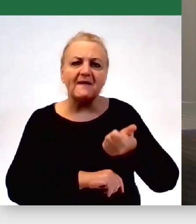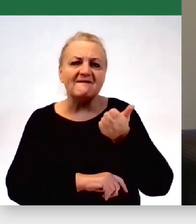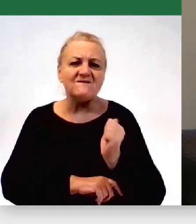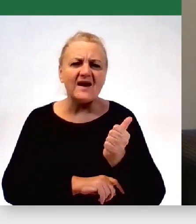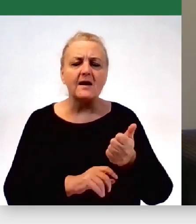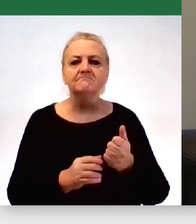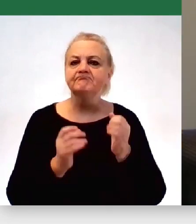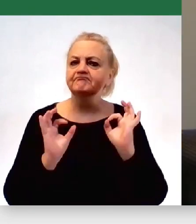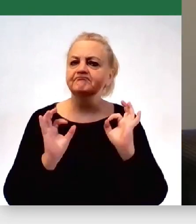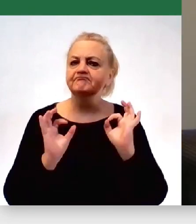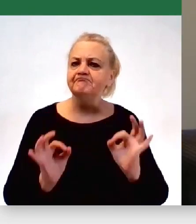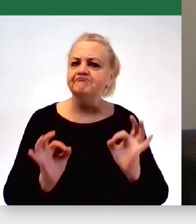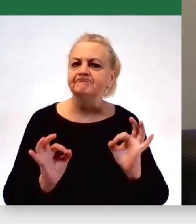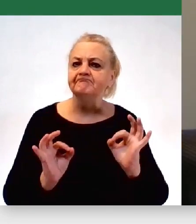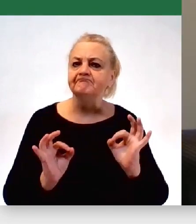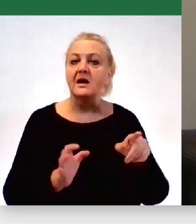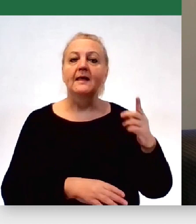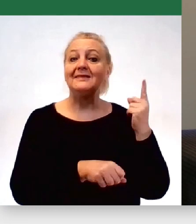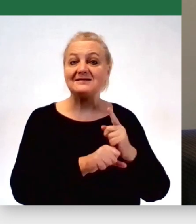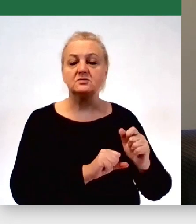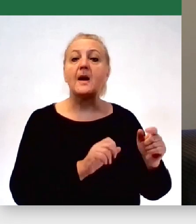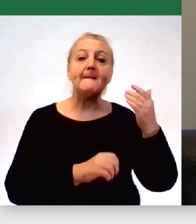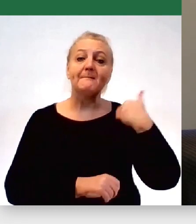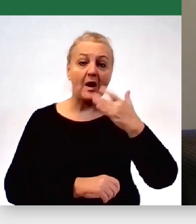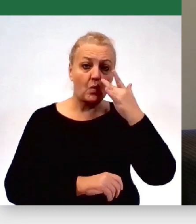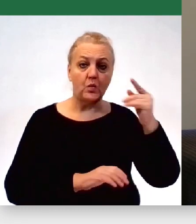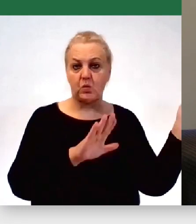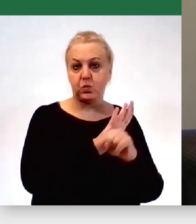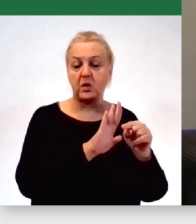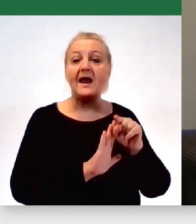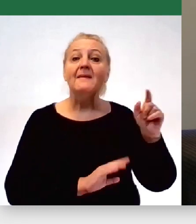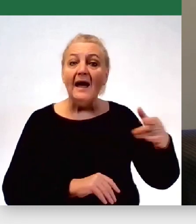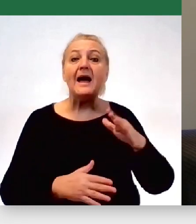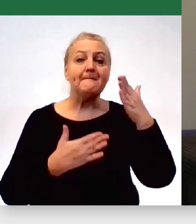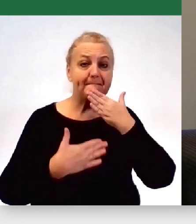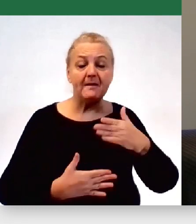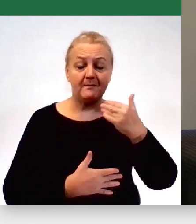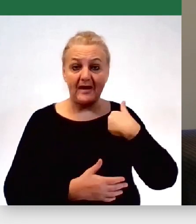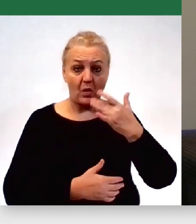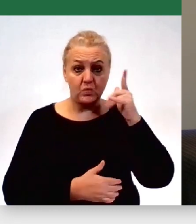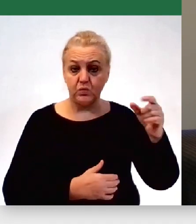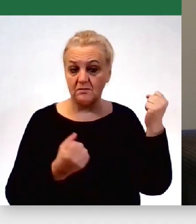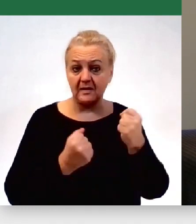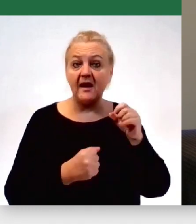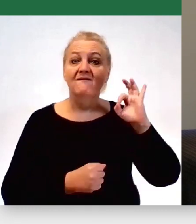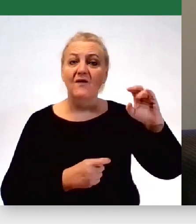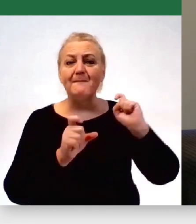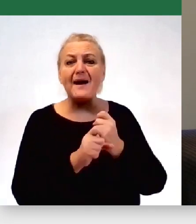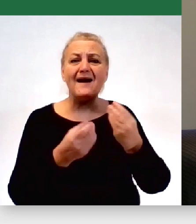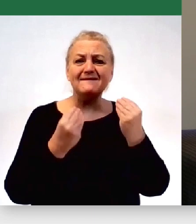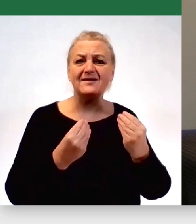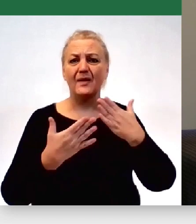specjalistów zdecydowało się opuścić Białoruś. To byli białoruscy patrioci, którzy bardzo chcieliby, żeby w ich kraju się działo dobrze.